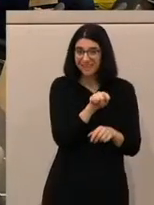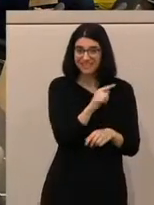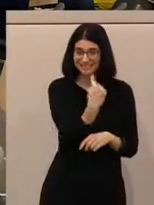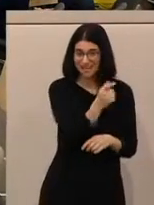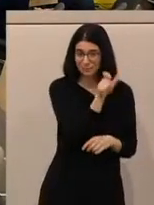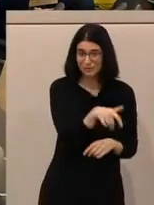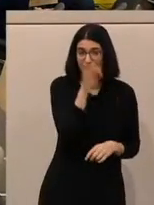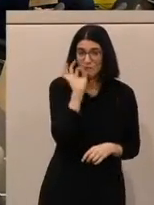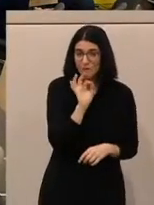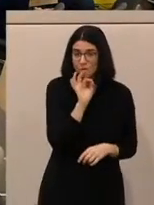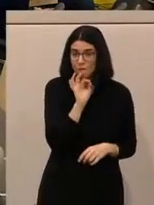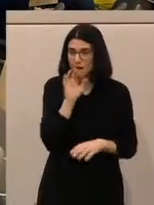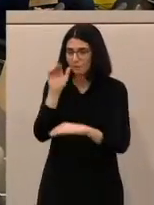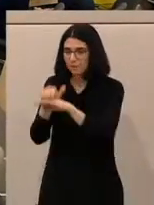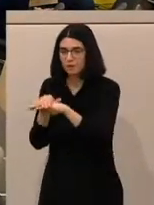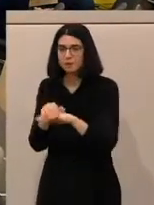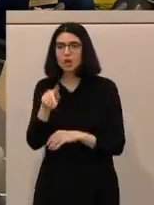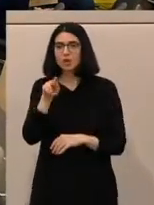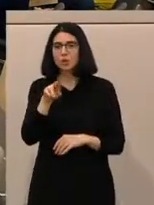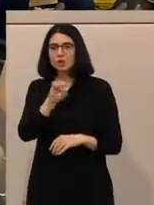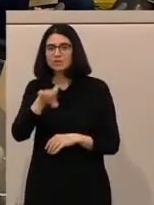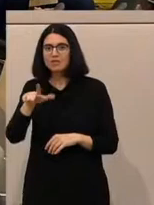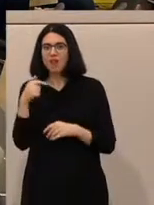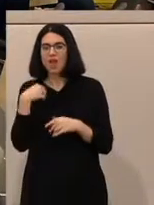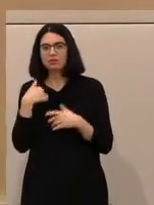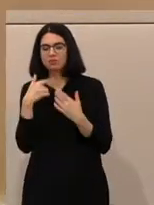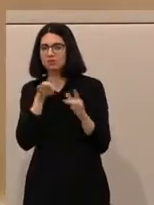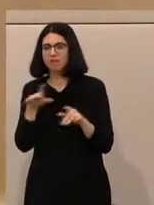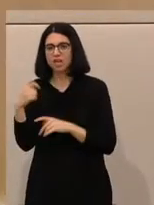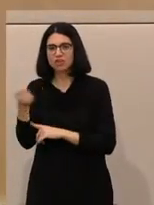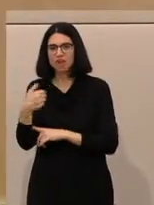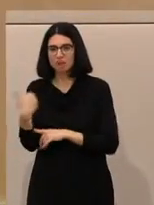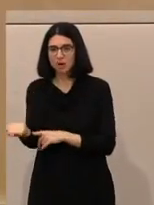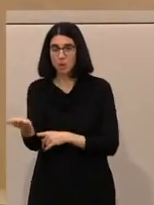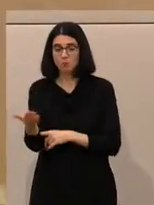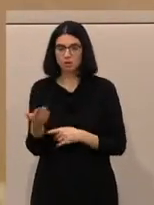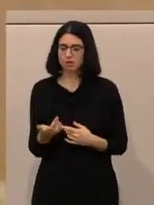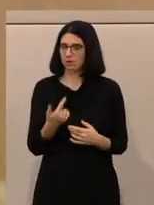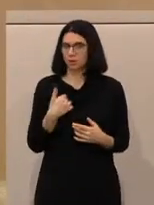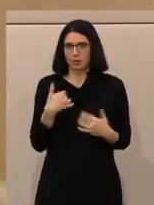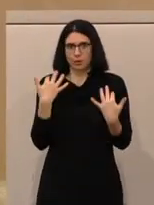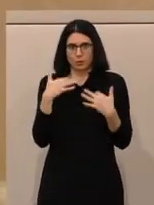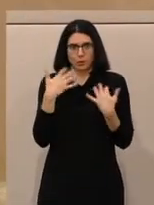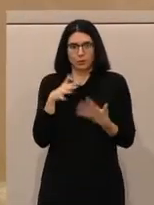und Alpen-Donau-Info rechtskräftig verurteilt worden sind. Das ist ein Skandal, sehr geehrte Damen und Herren.